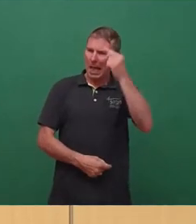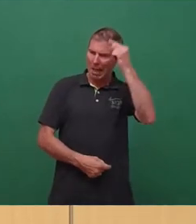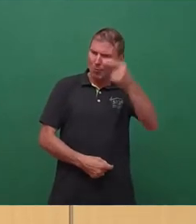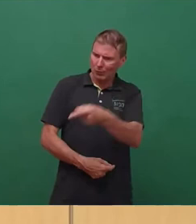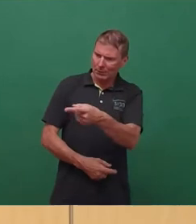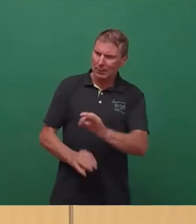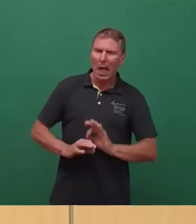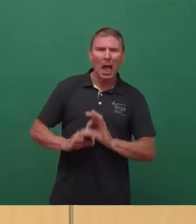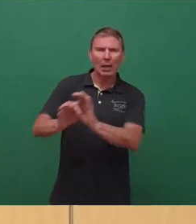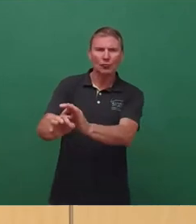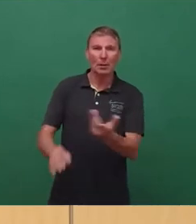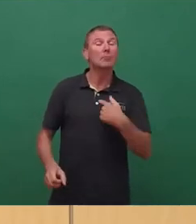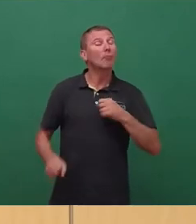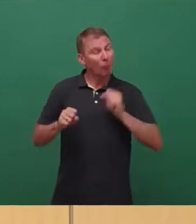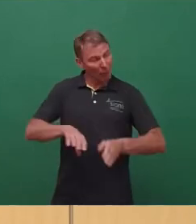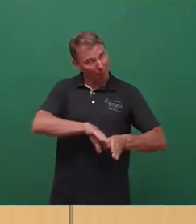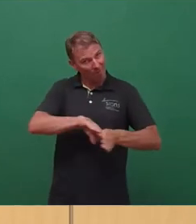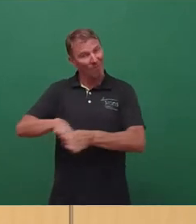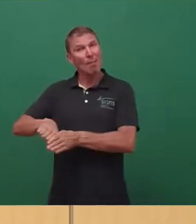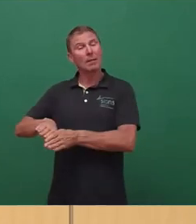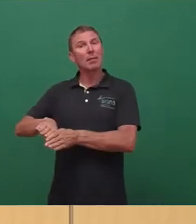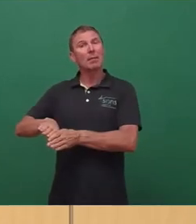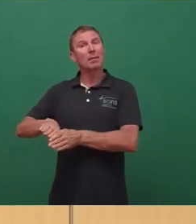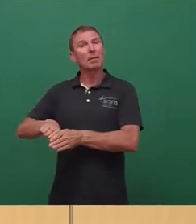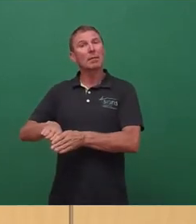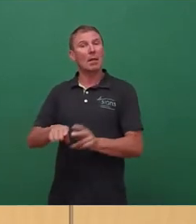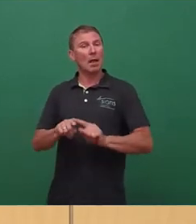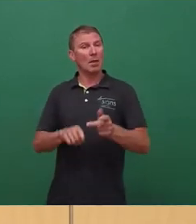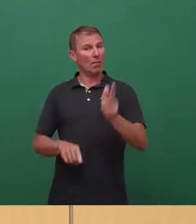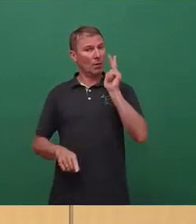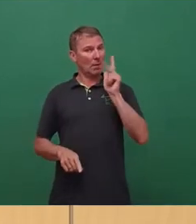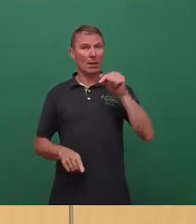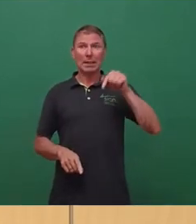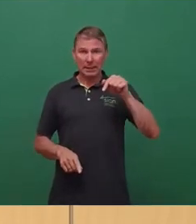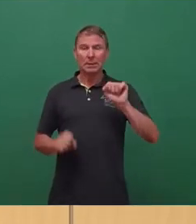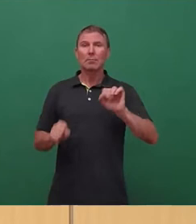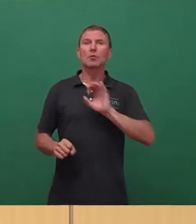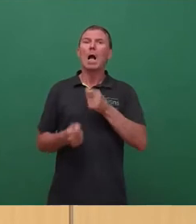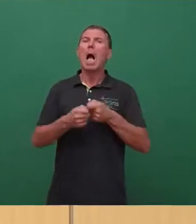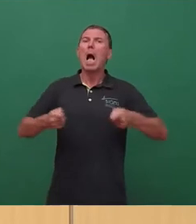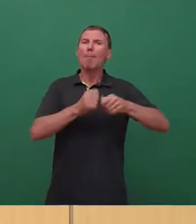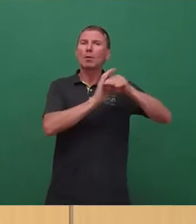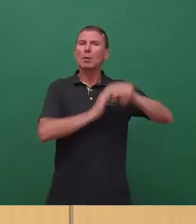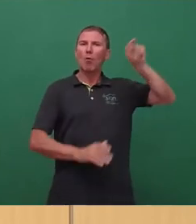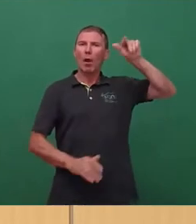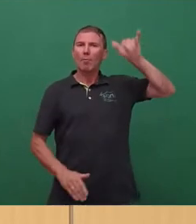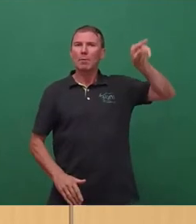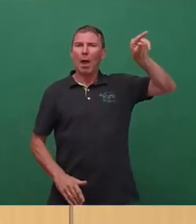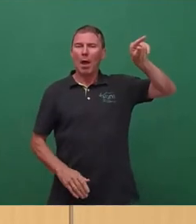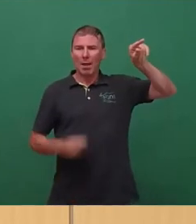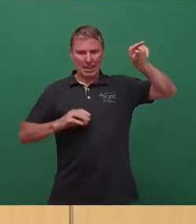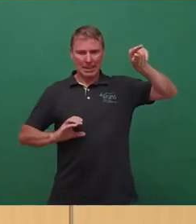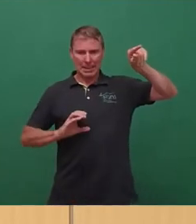Das könnten wir verhindern, denn anders als vor drei Wochen gibt es mittlerweile ein Bundesprogramm, sodass das Geld, was wir jetzt